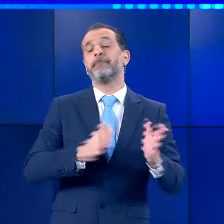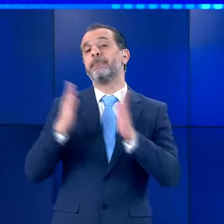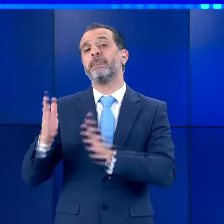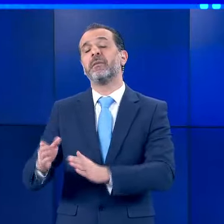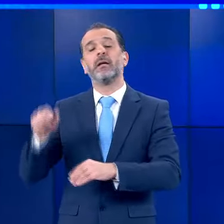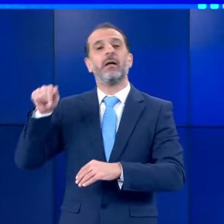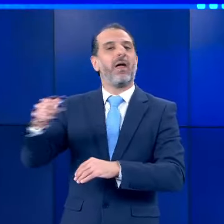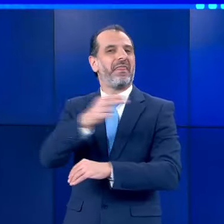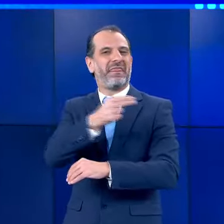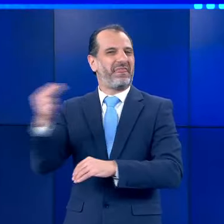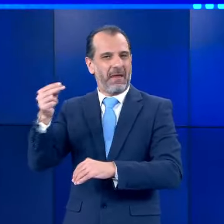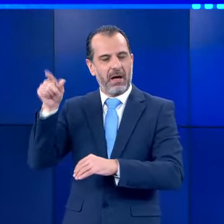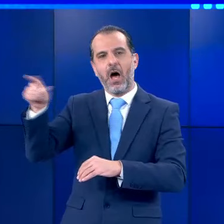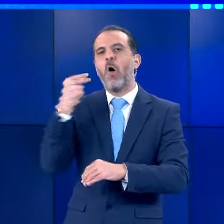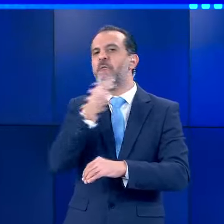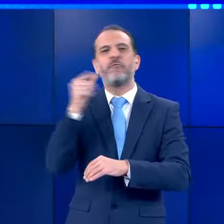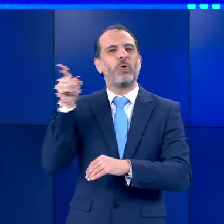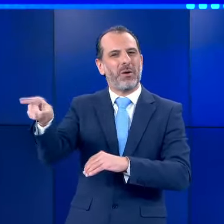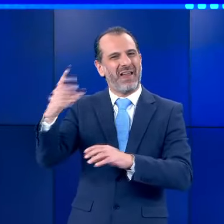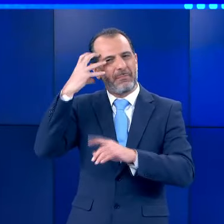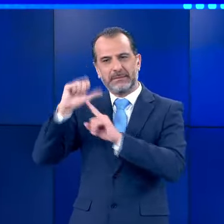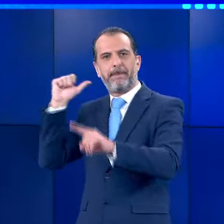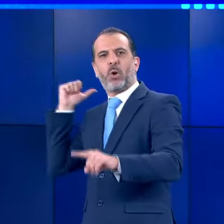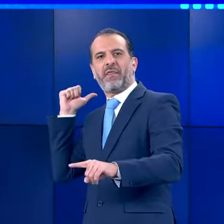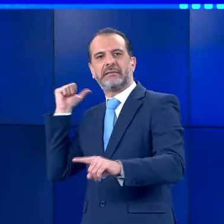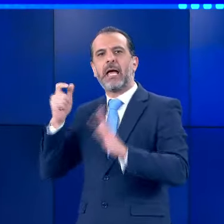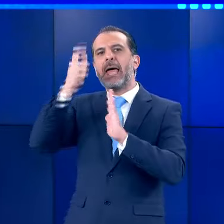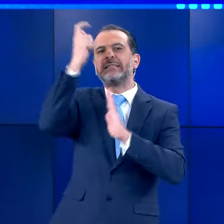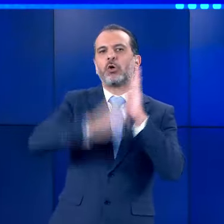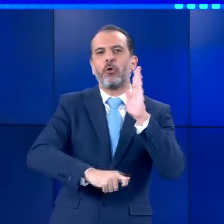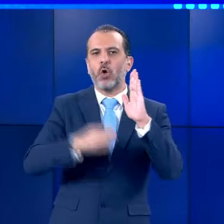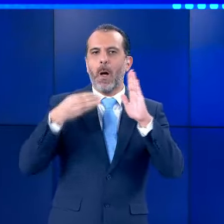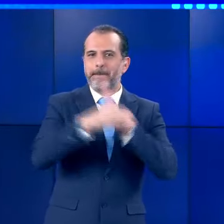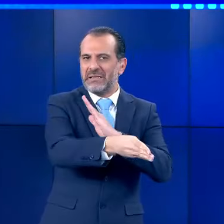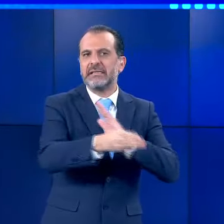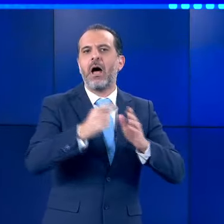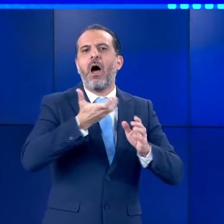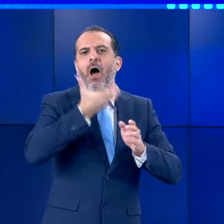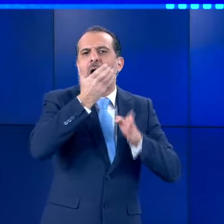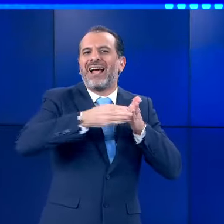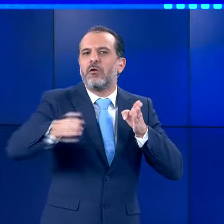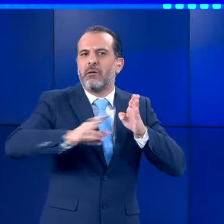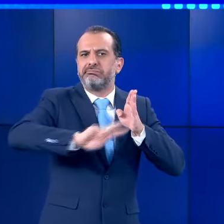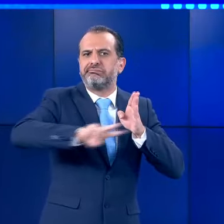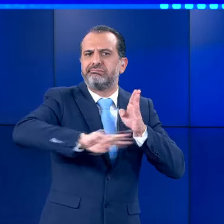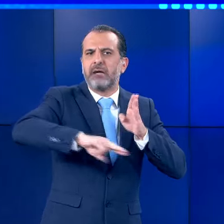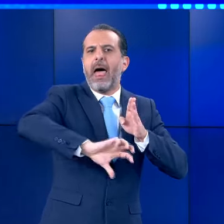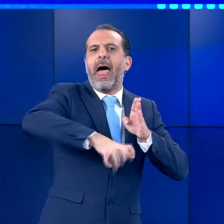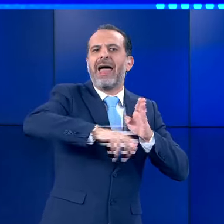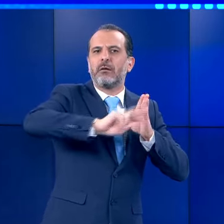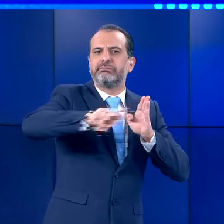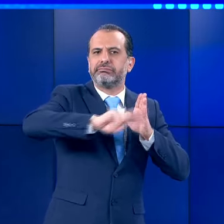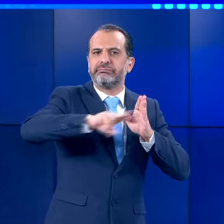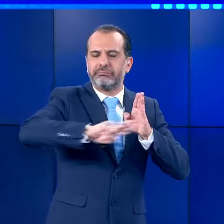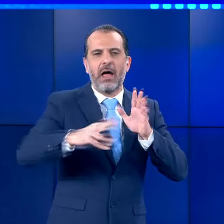Εξελίξεις έχουμε στην υπόθεση της Φλόρινος, όπου 14 άτομα δηλητηριάστηκαν από διαρροή μονοξυδίου του άνθρακα σε ξονοδοχειακή μονάδα,